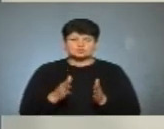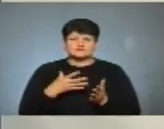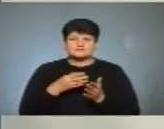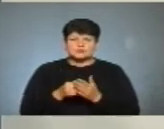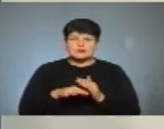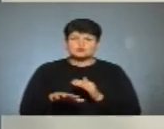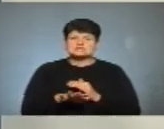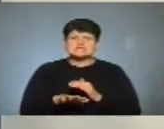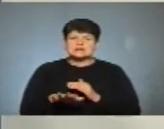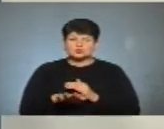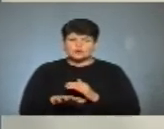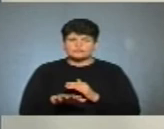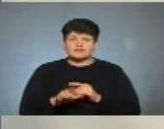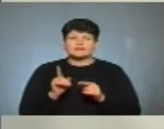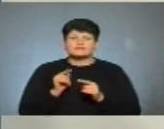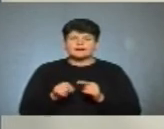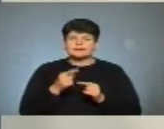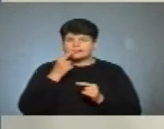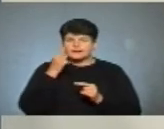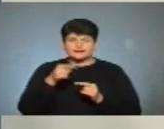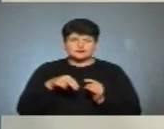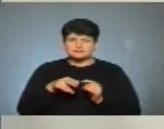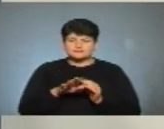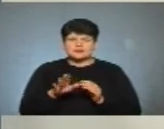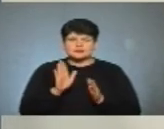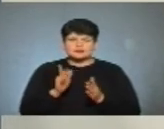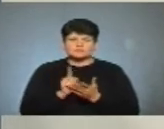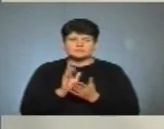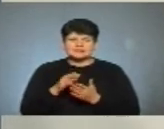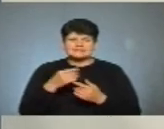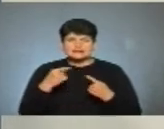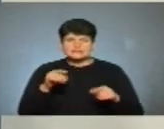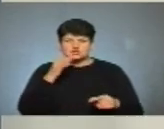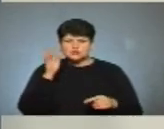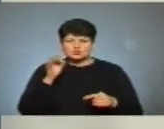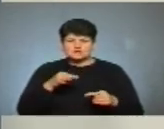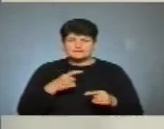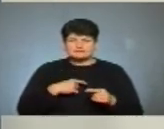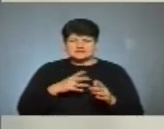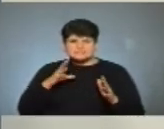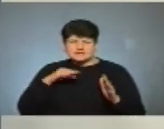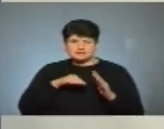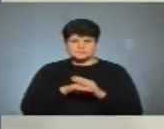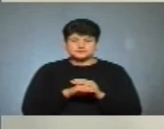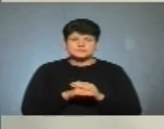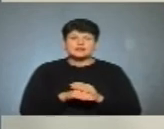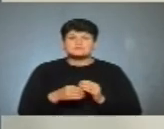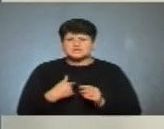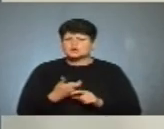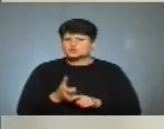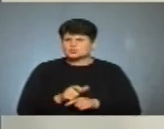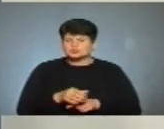середовищі, ну так далеко ти не зайдеш, ти мусиш бачити інший досвід і трансформувати його під себе. Мене дуже вразило